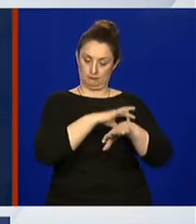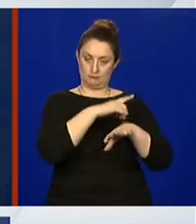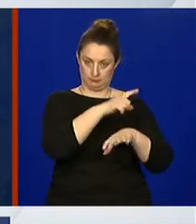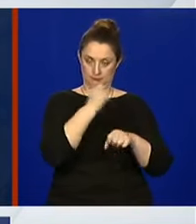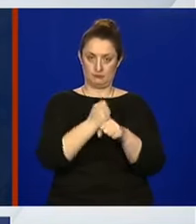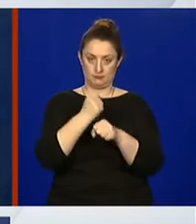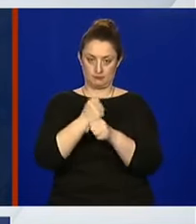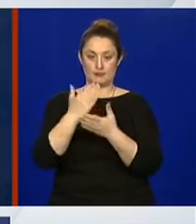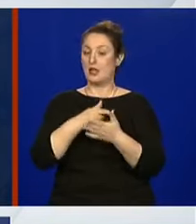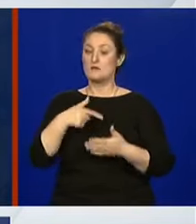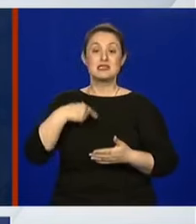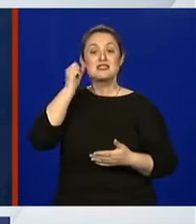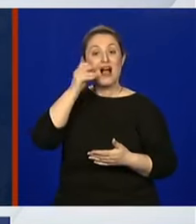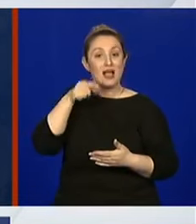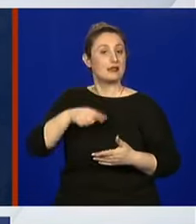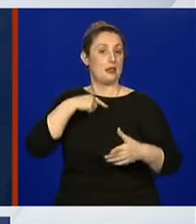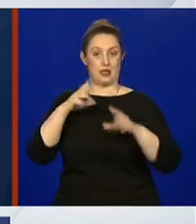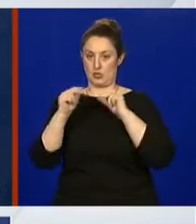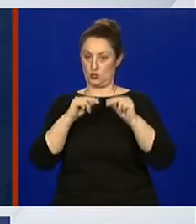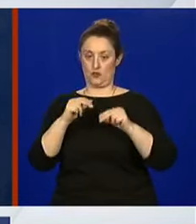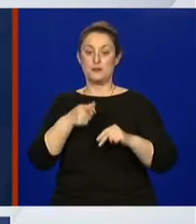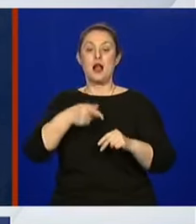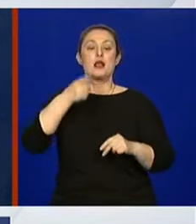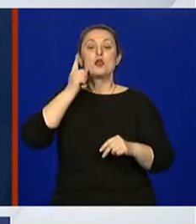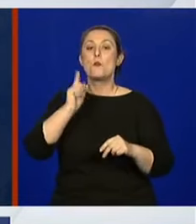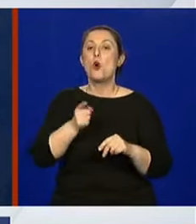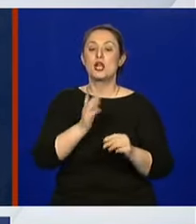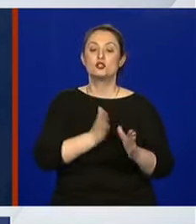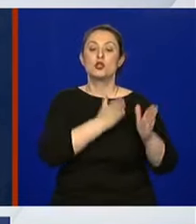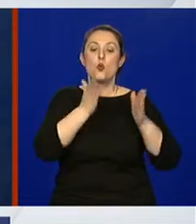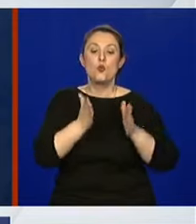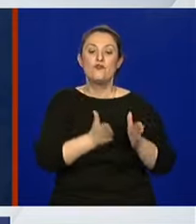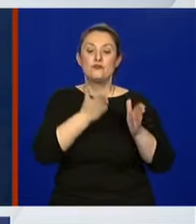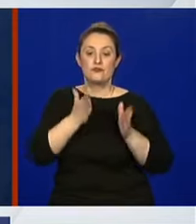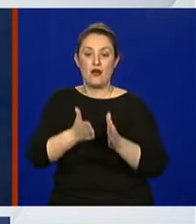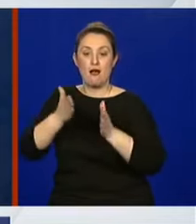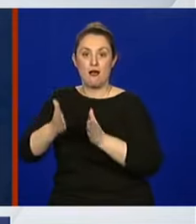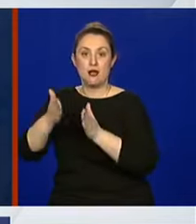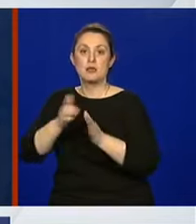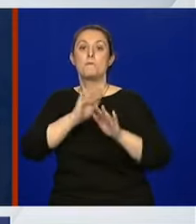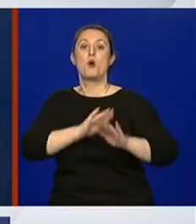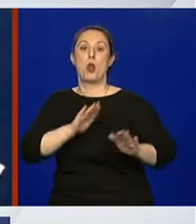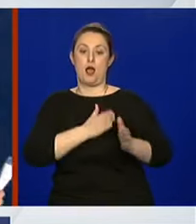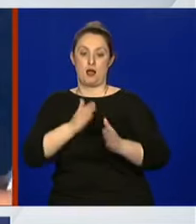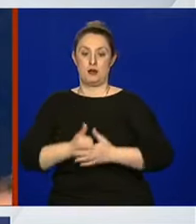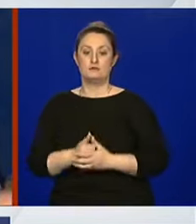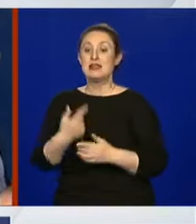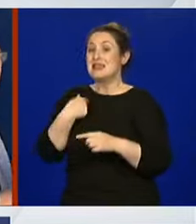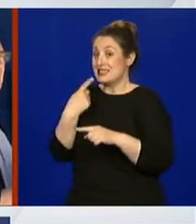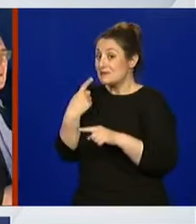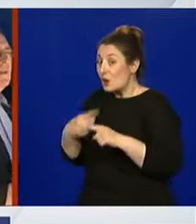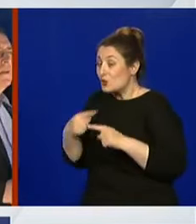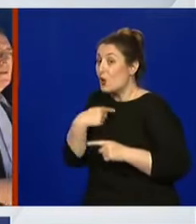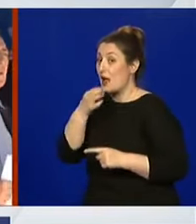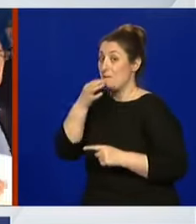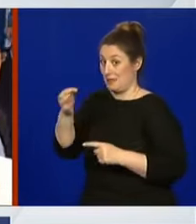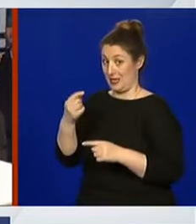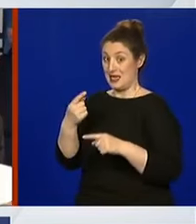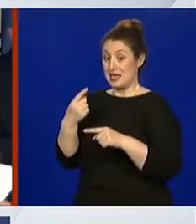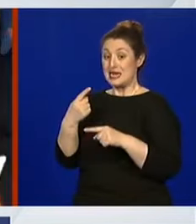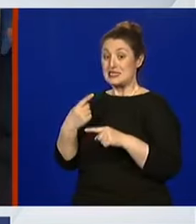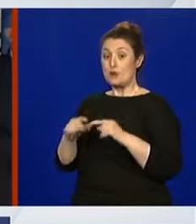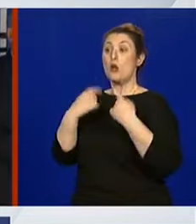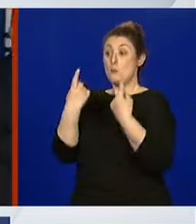svaki dan, ali moramo to napraviti u fazama i polako. Za to i pizamo, prostite, jer postoje bezkontaktni